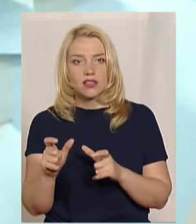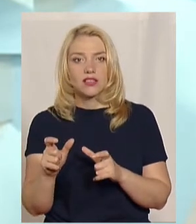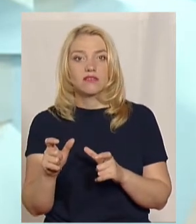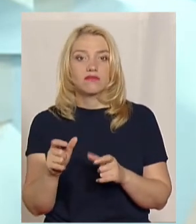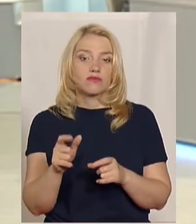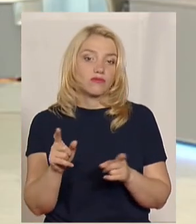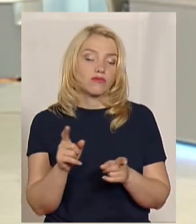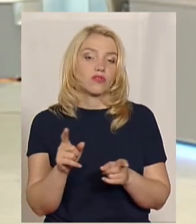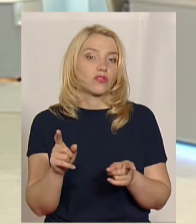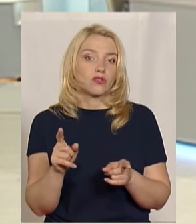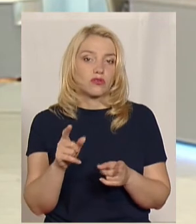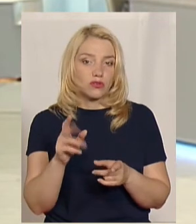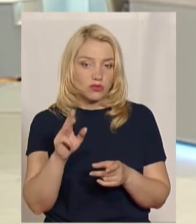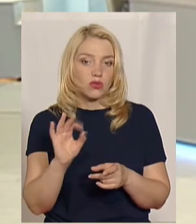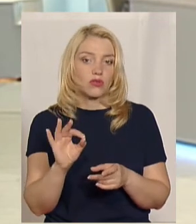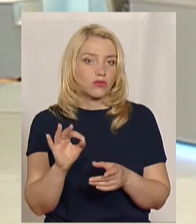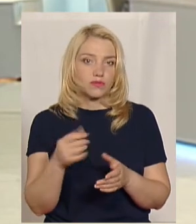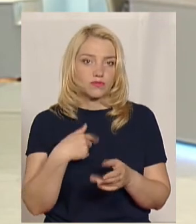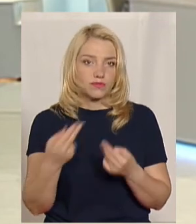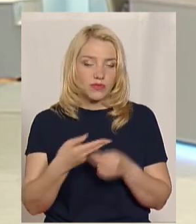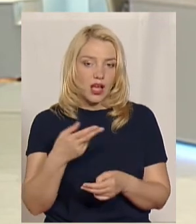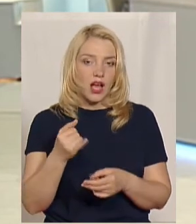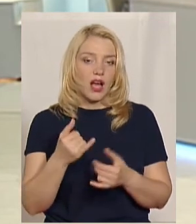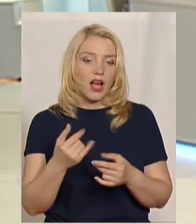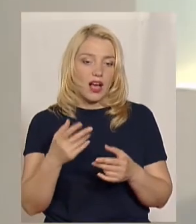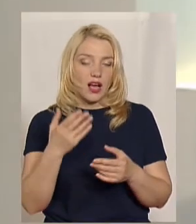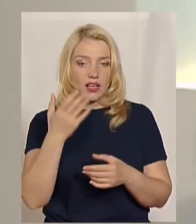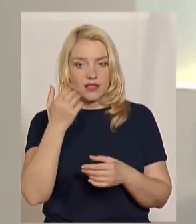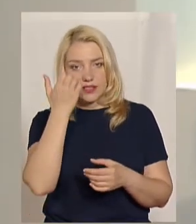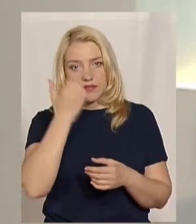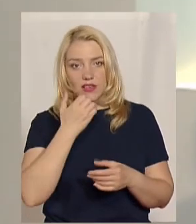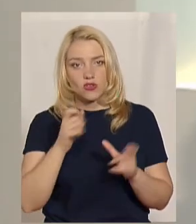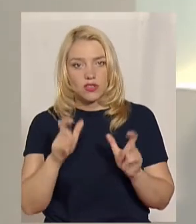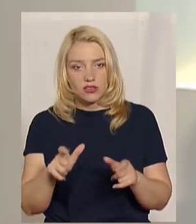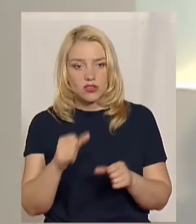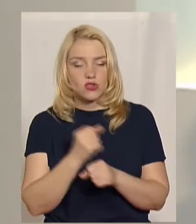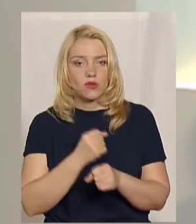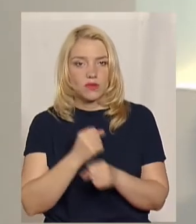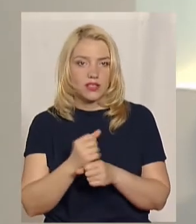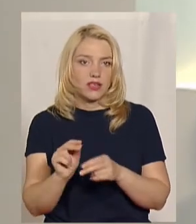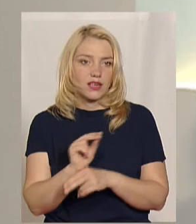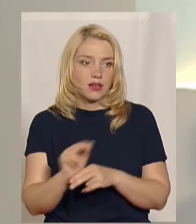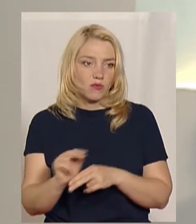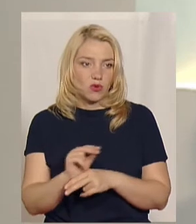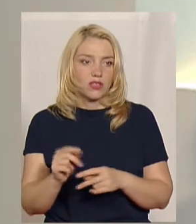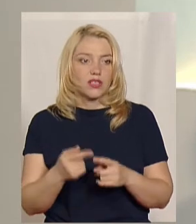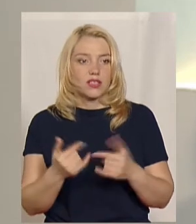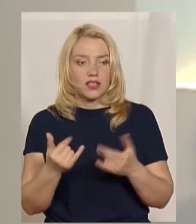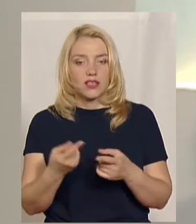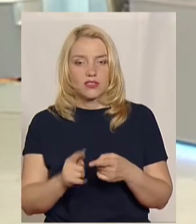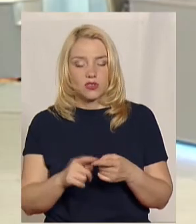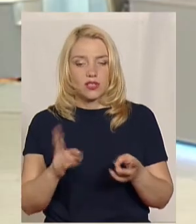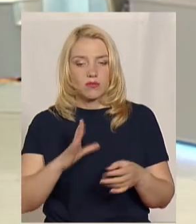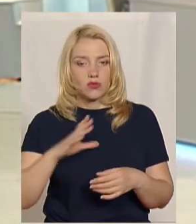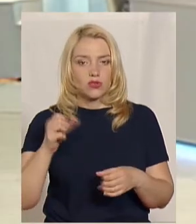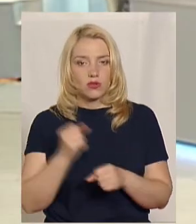би і не розробили. Тобто, для цього потрібно було якусь перерву зробити в демонстрації